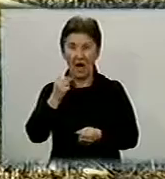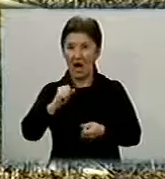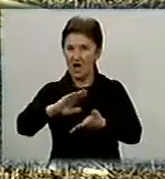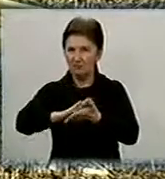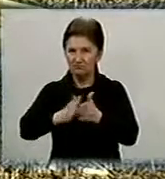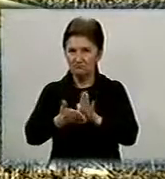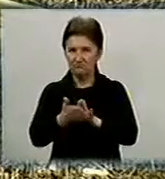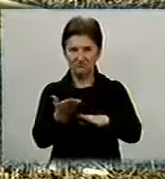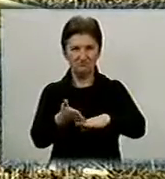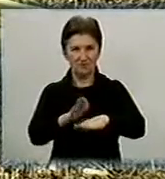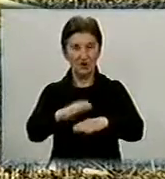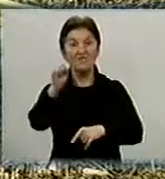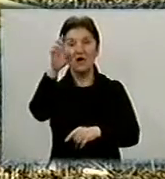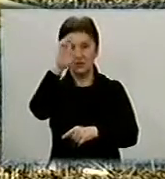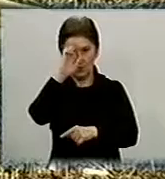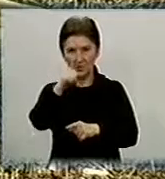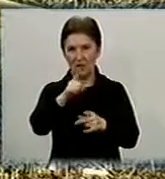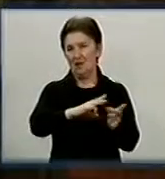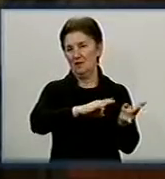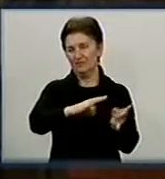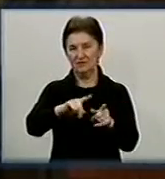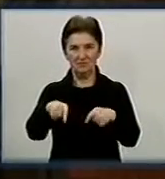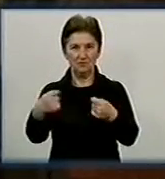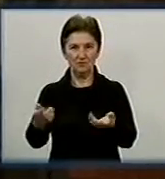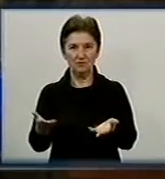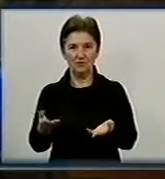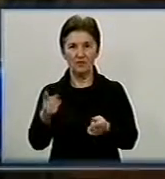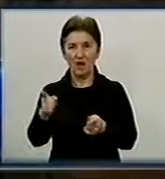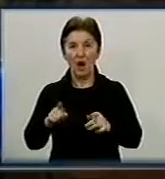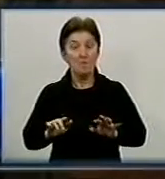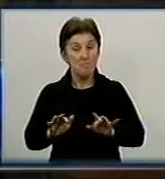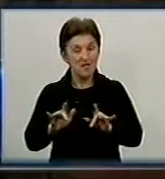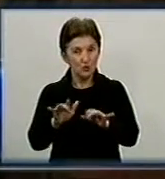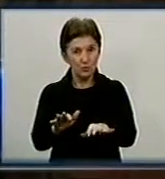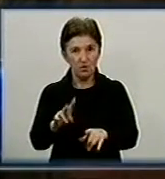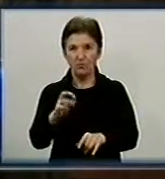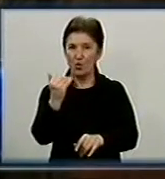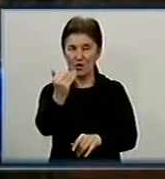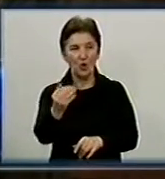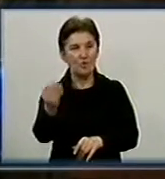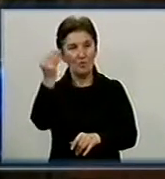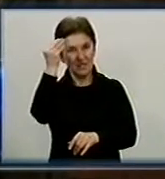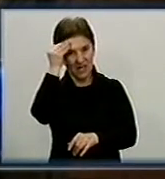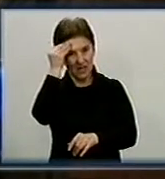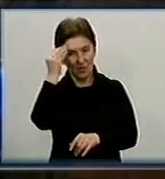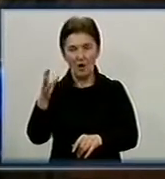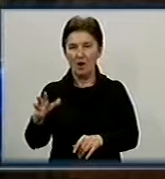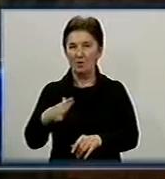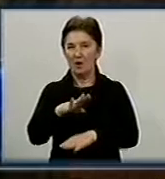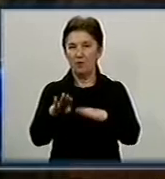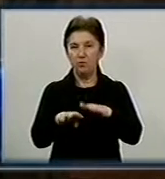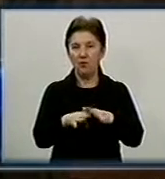державі тільки спровокувала зловмисника до дій. Поступок этот, скорее всего, по моему мнению, был совершен под